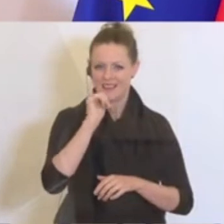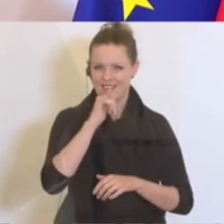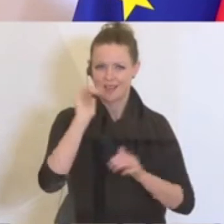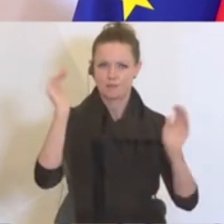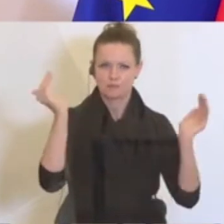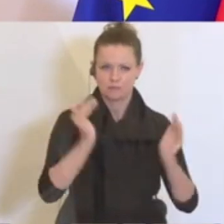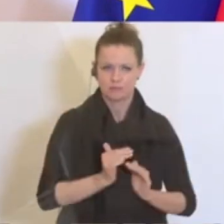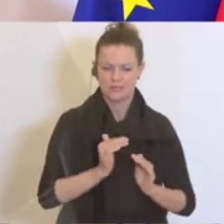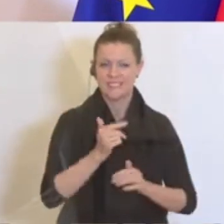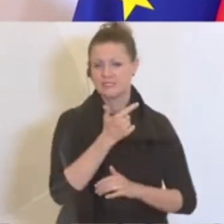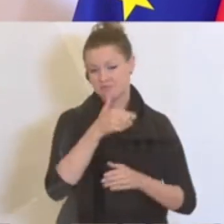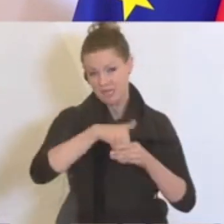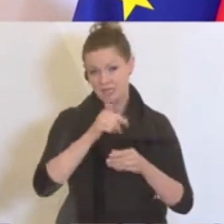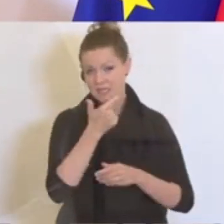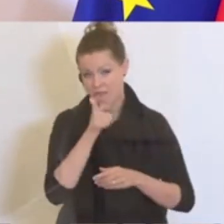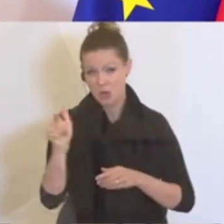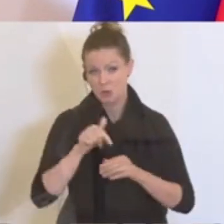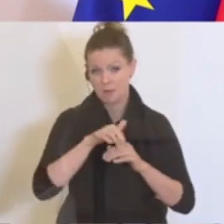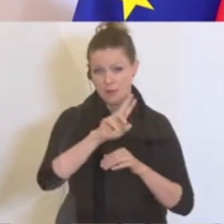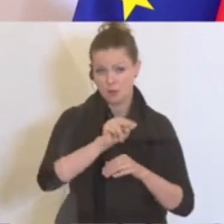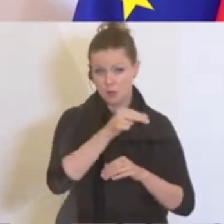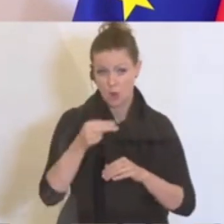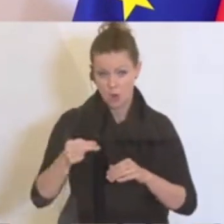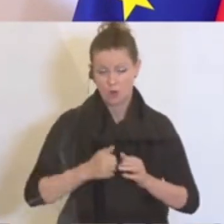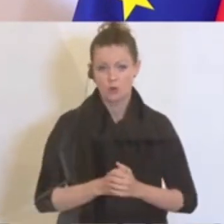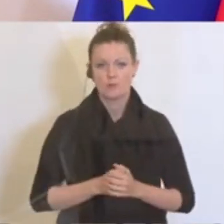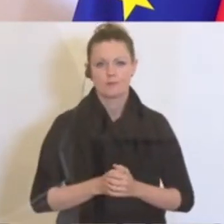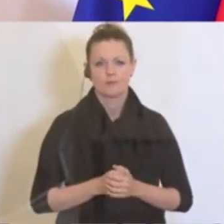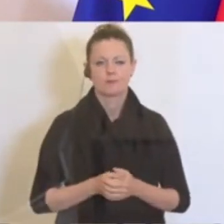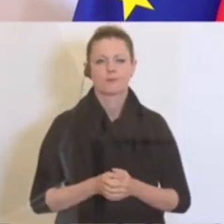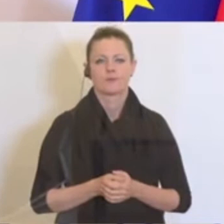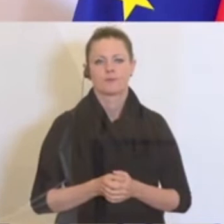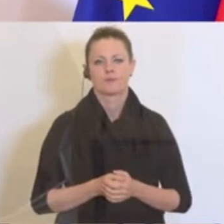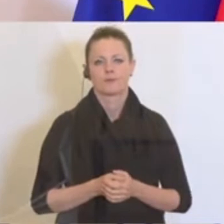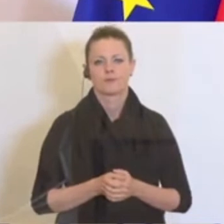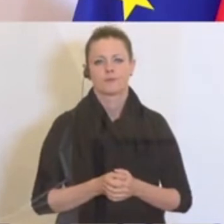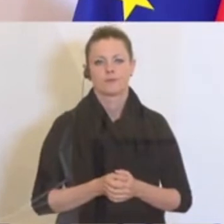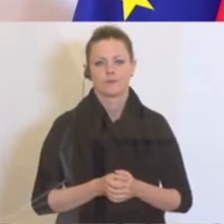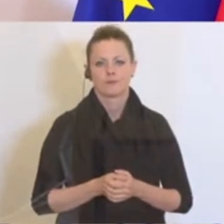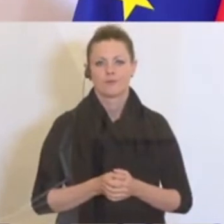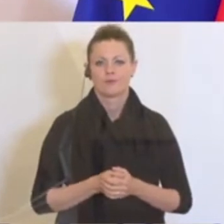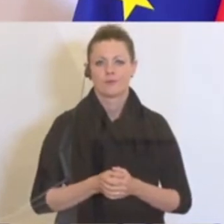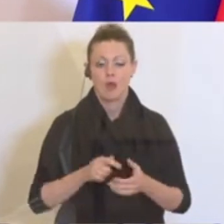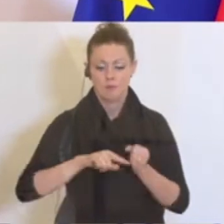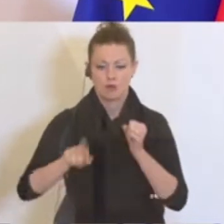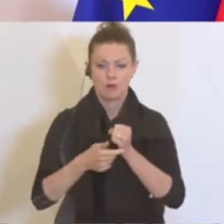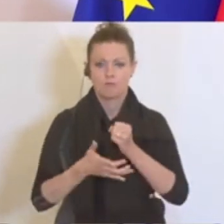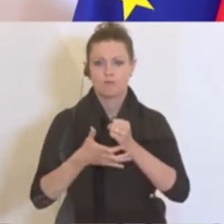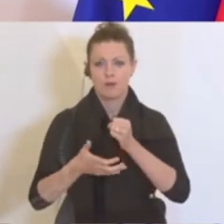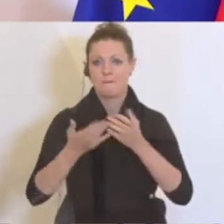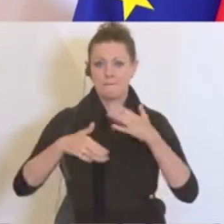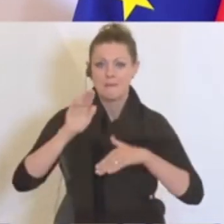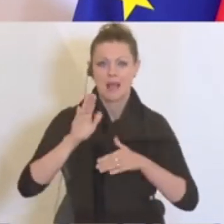200 Millionen Euro. Die Vereinfachung und Entlastung durch die höhere Pauschalierung, eben die Anhebung